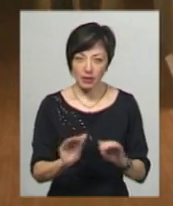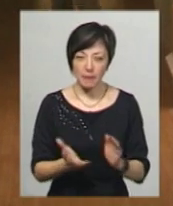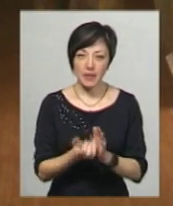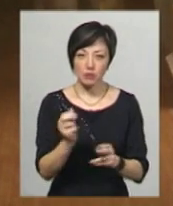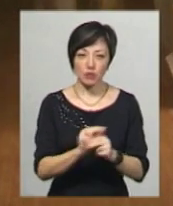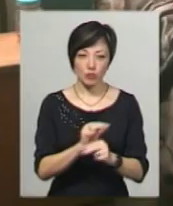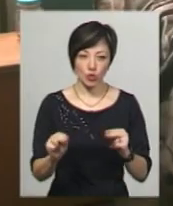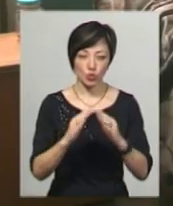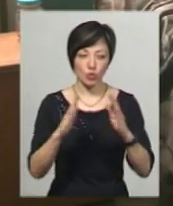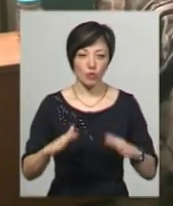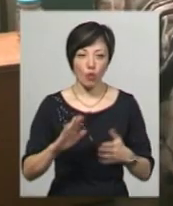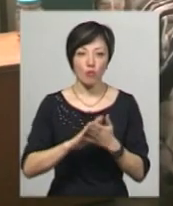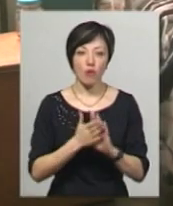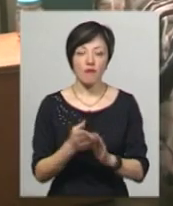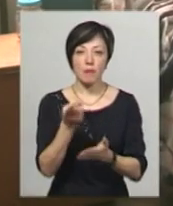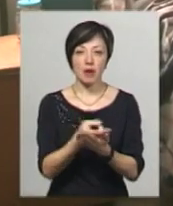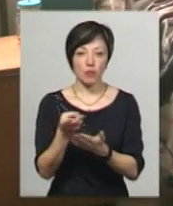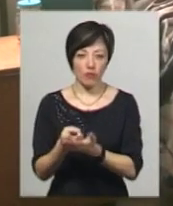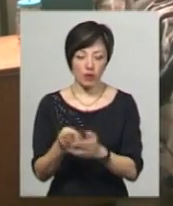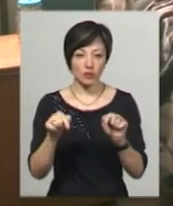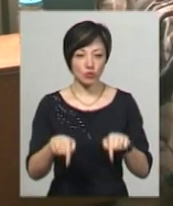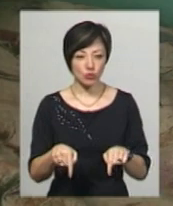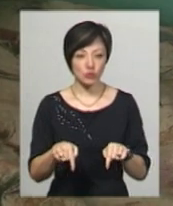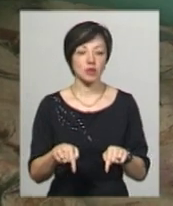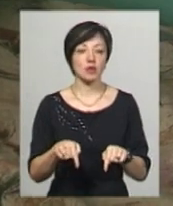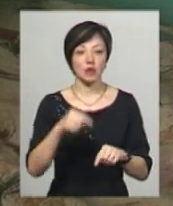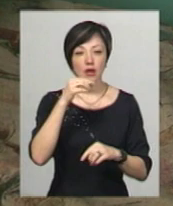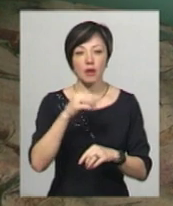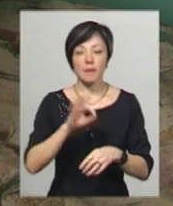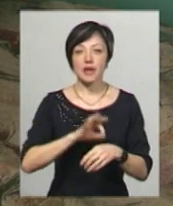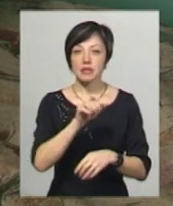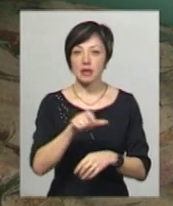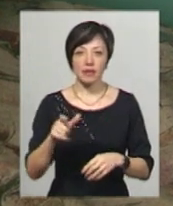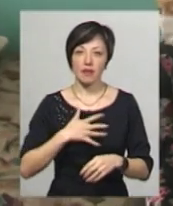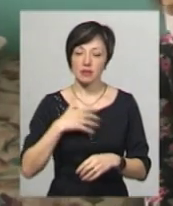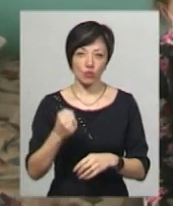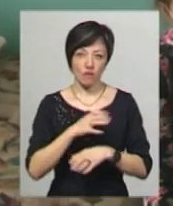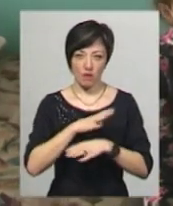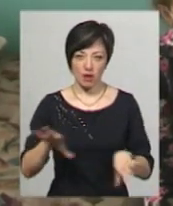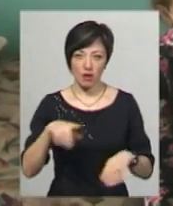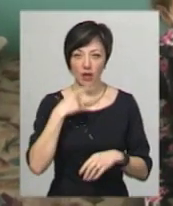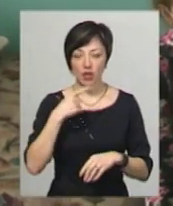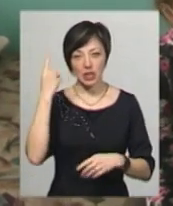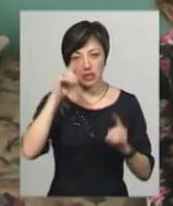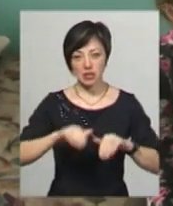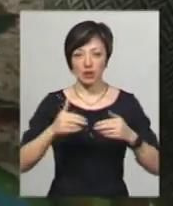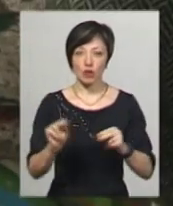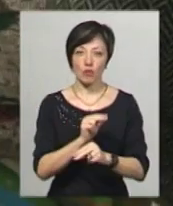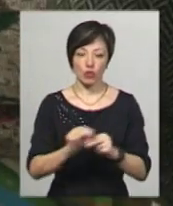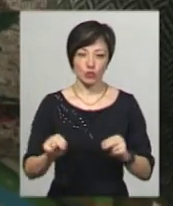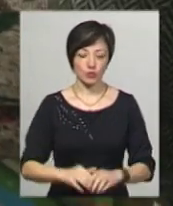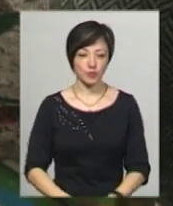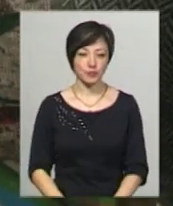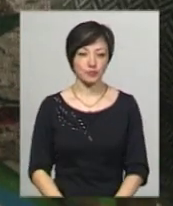терапію амбулаторну. Умови перебування у гематологічному відділенні батьків пацієнтів не задовольняли, каже ініціаторка ремонту відділення